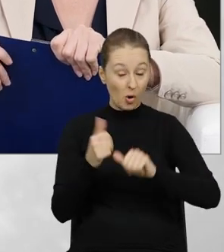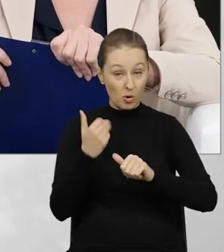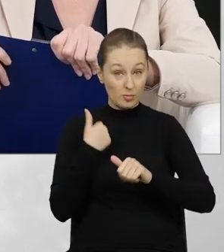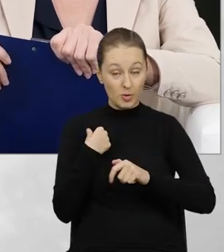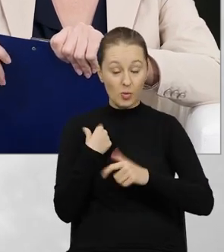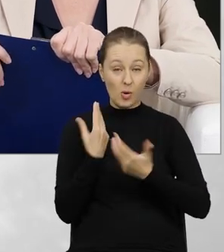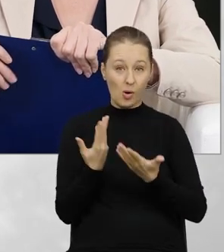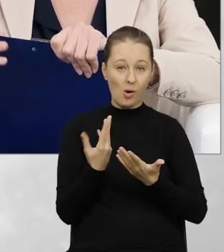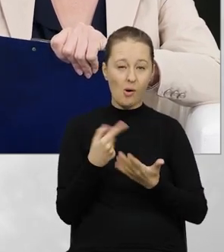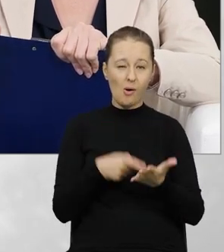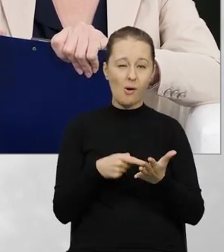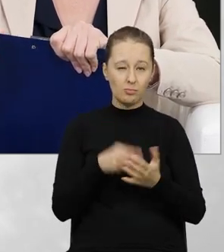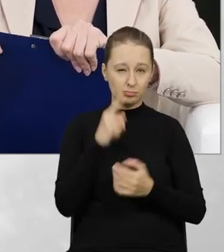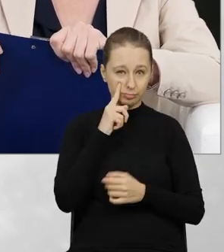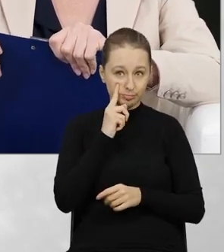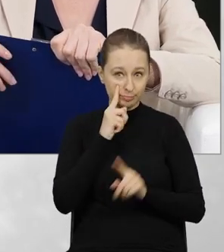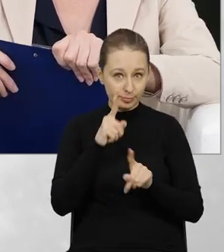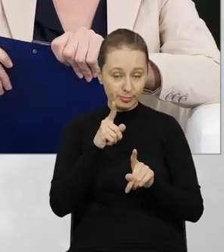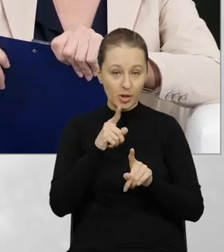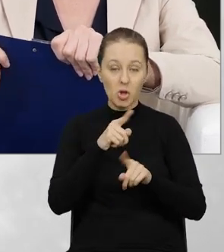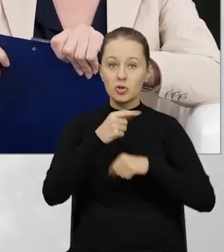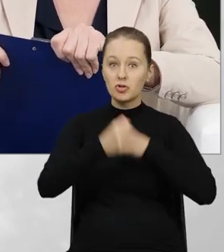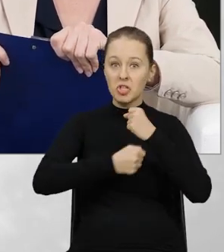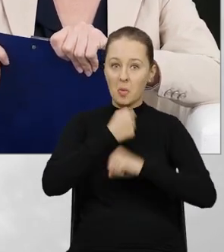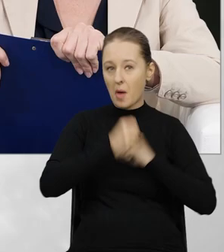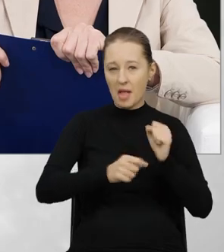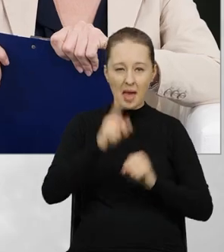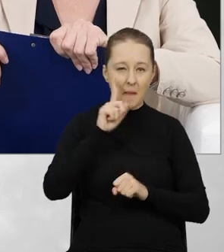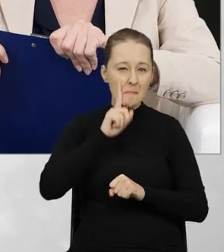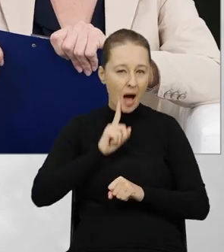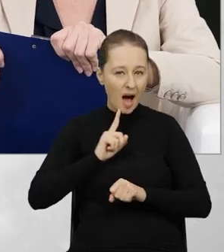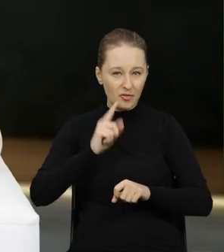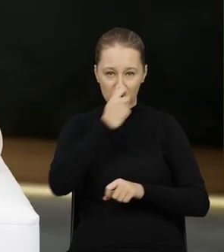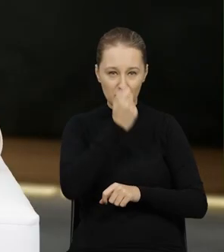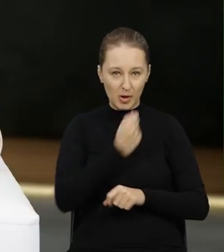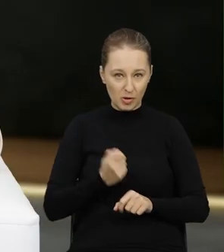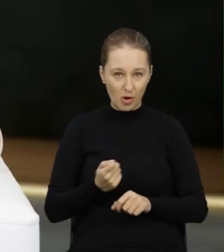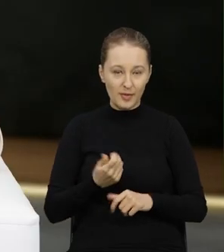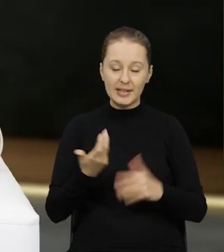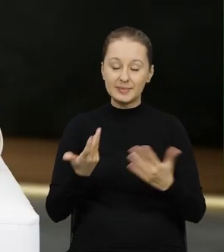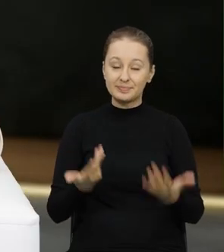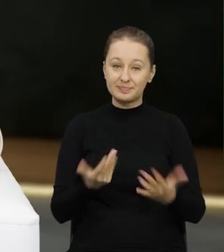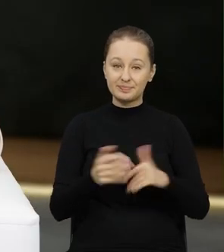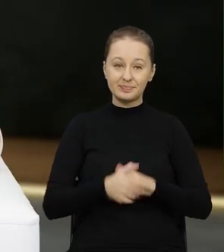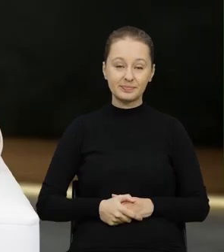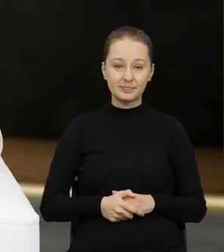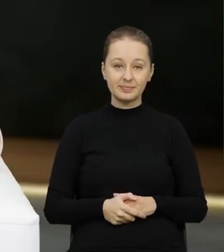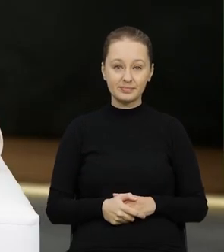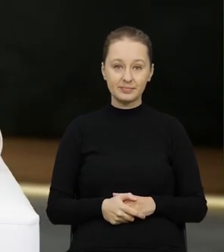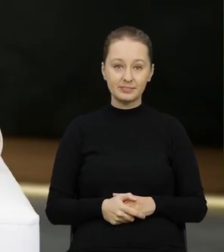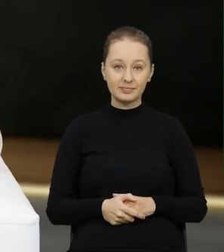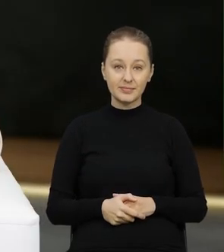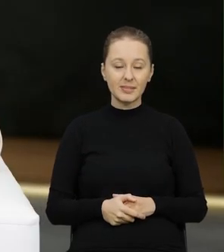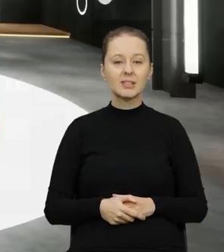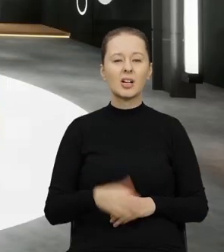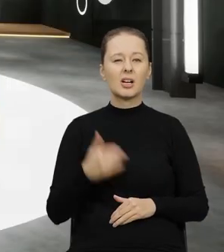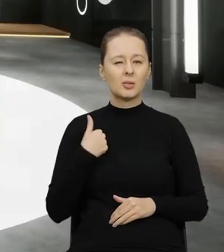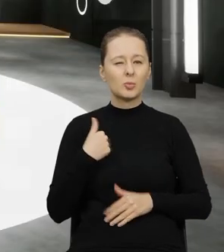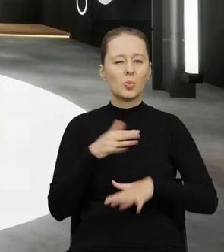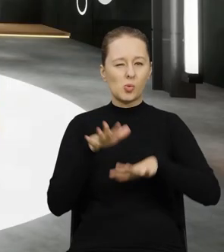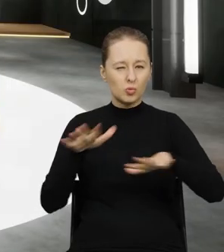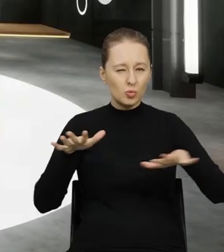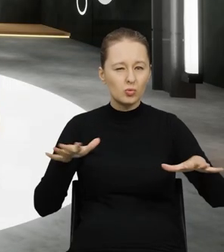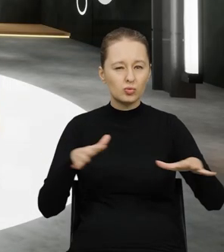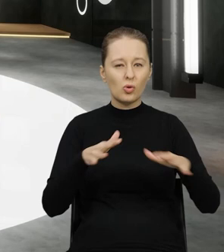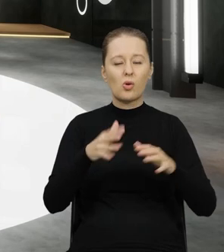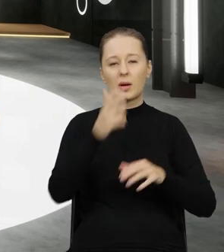mieliśmy, no wtedy właśnie zauważyliśmy, tak działania mafii śmieciowej, no mieliśmy taki zmasowany powiedzmy